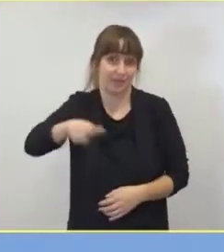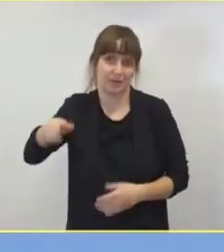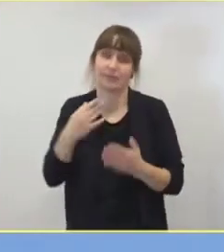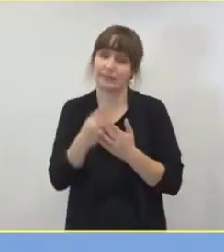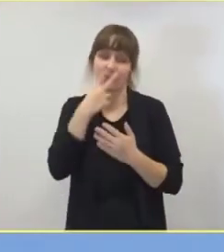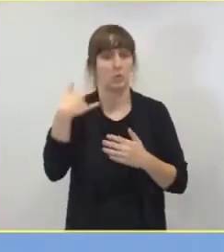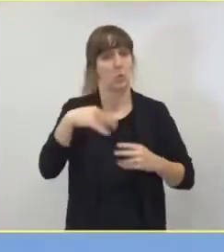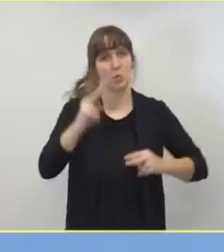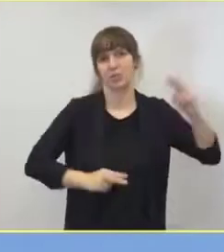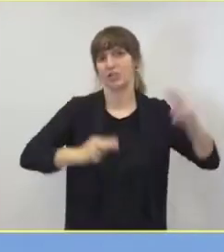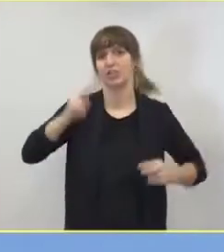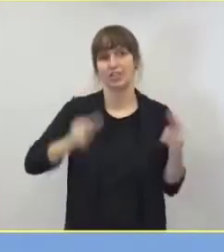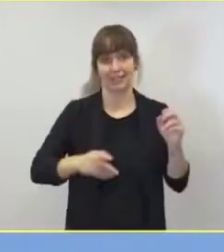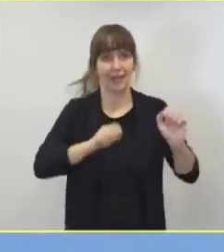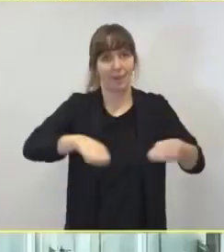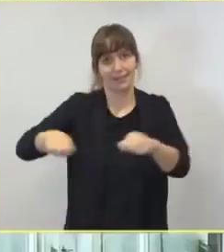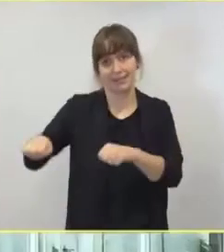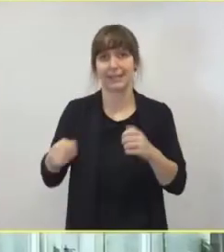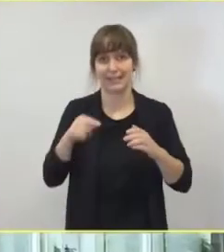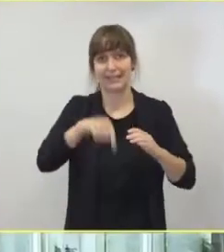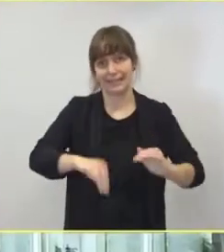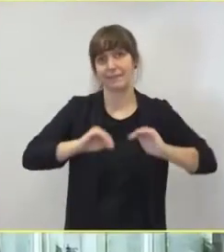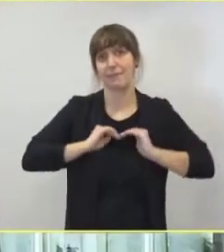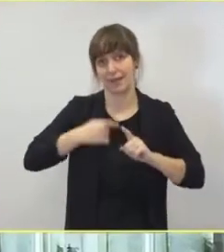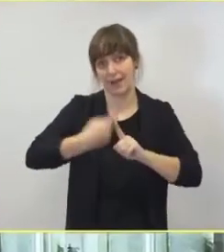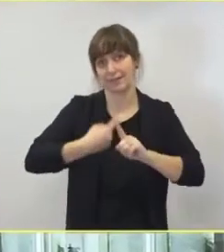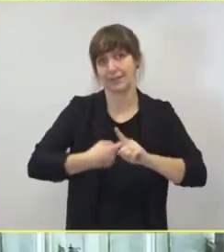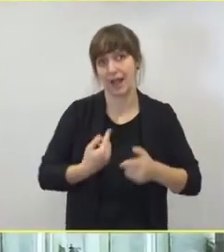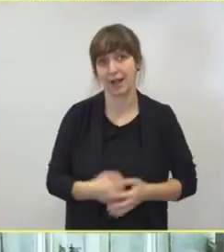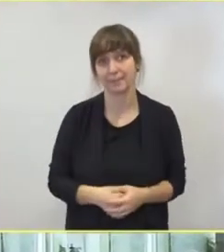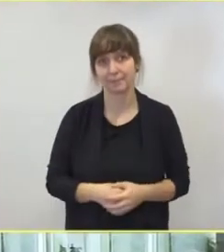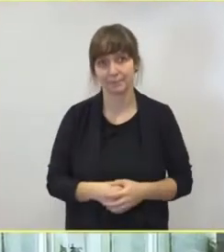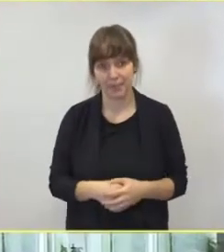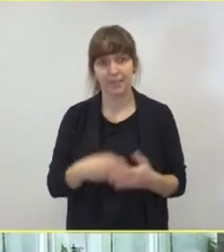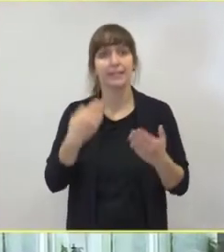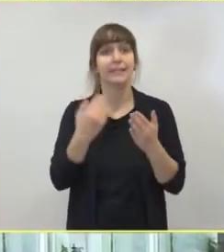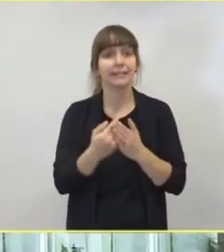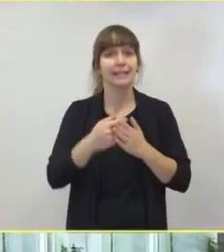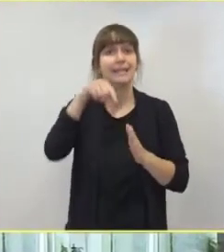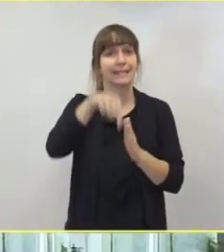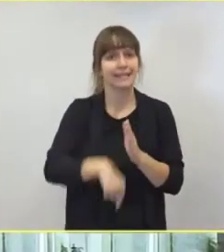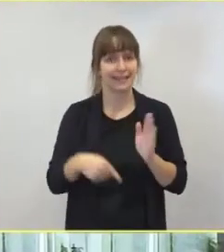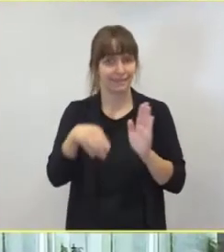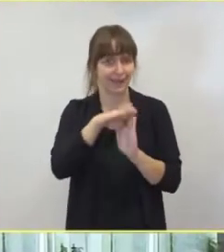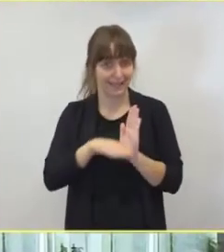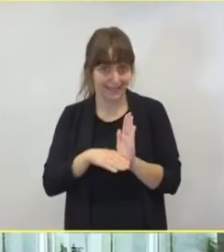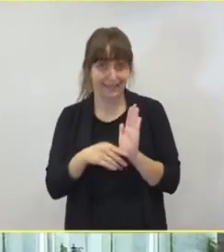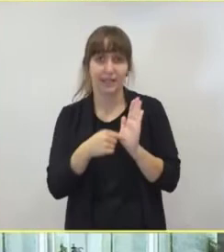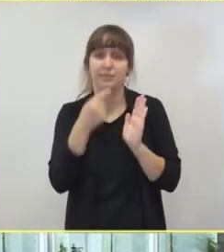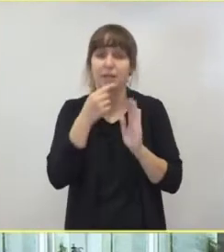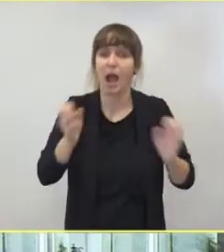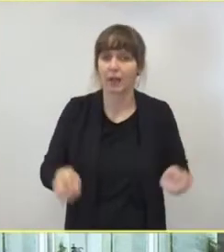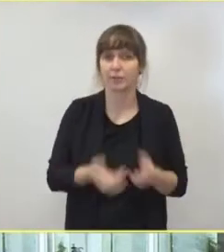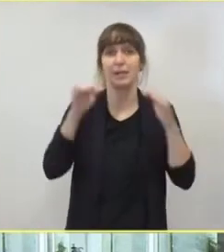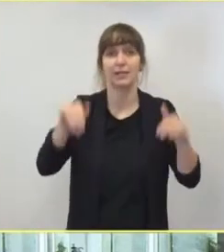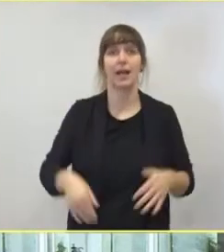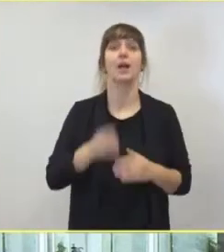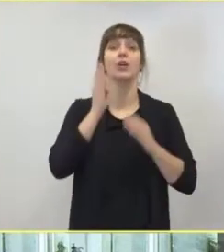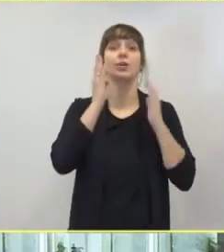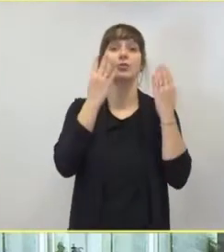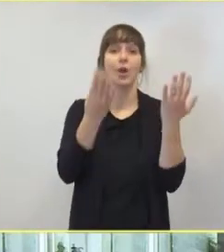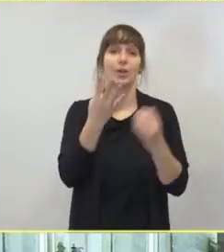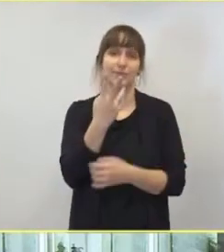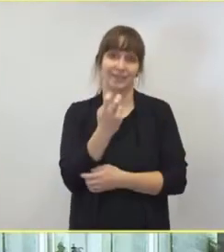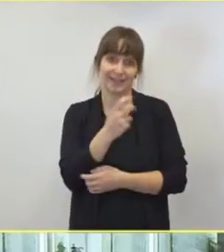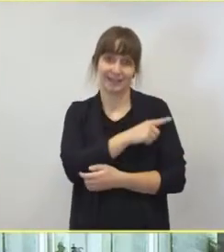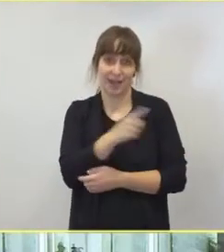Unterschiede, allein was die Kapazitäten betrifft. Laut DIVI-Intensivregister verfügen wir derzeit über aktuell 29.336